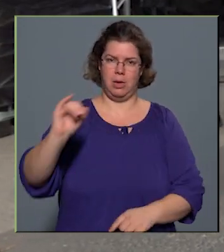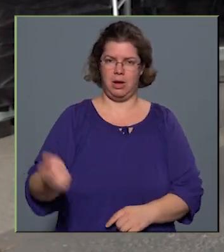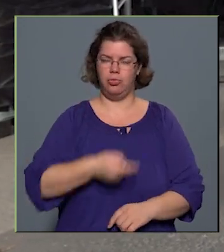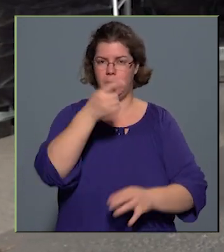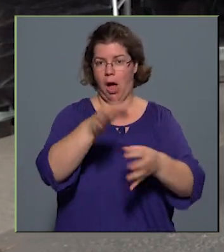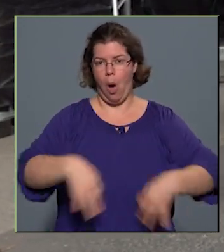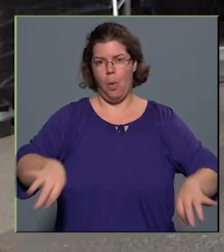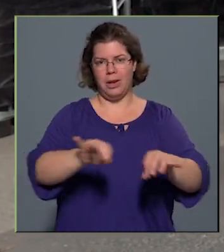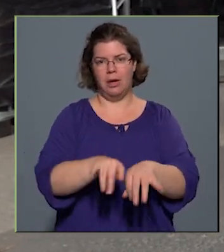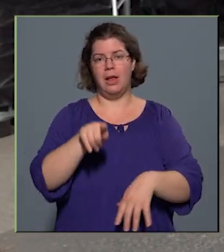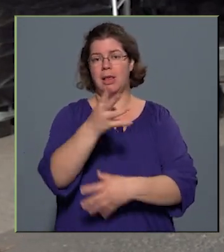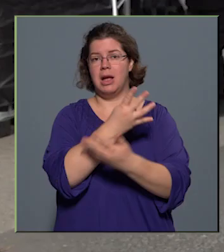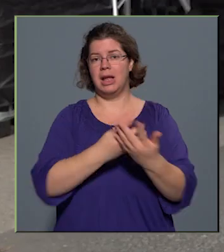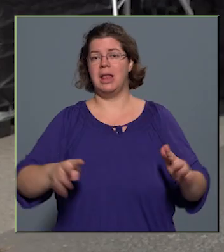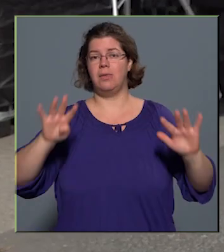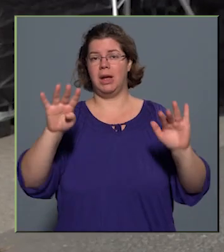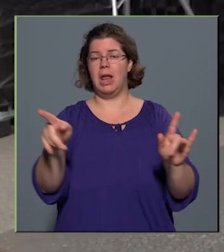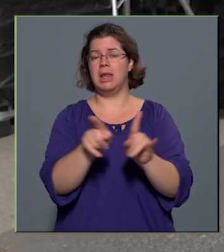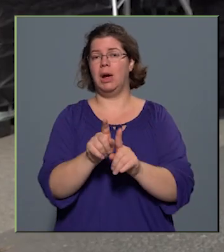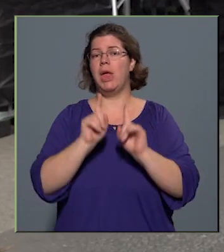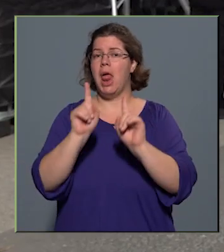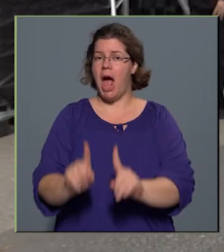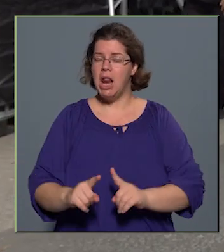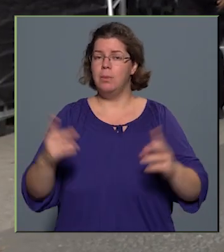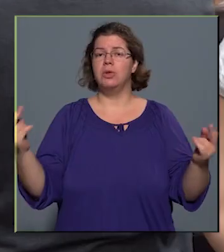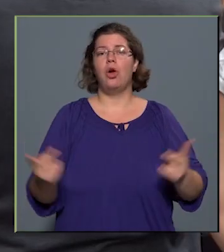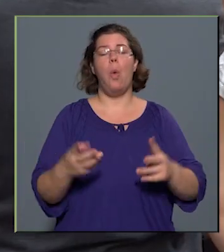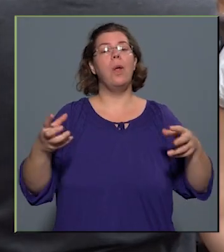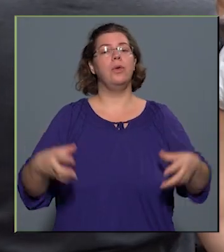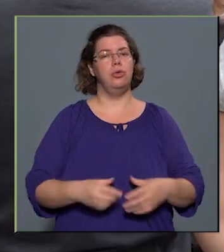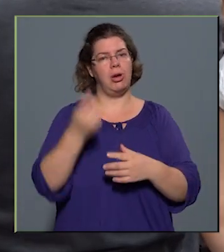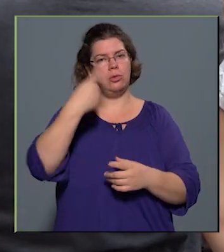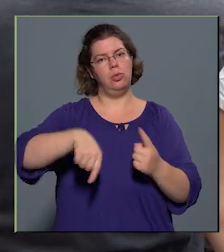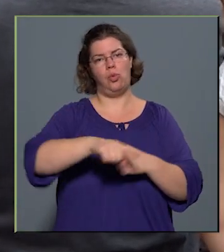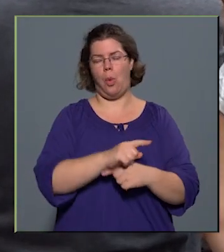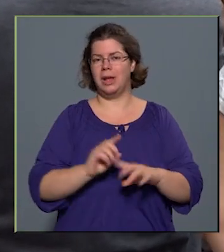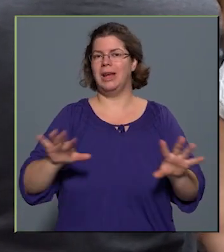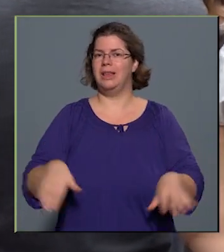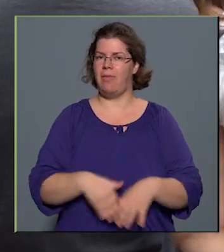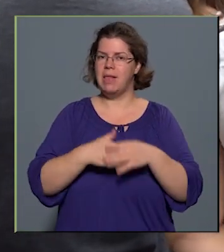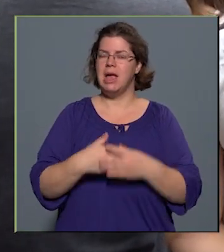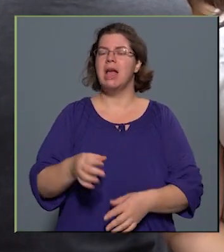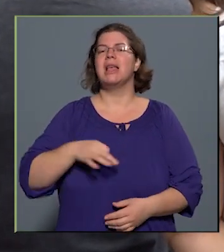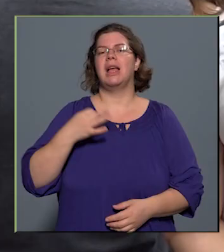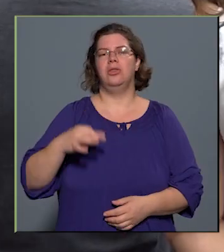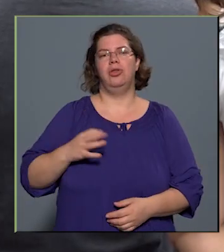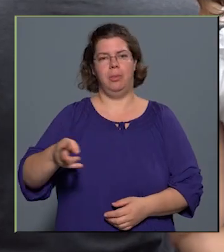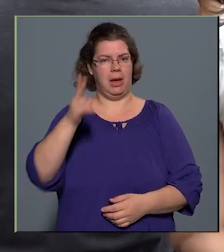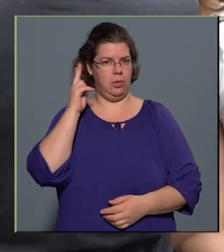országosan ez a 99. olyan állomása, amelyen közösen részt tudunk venni az egészség megőrzésünk érdekében.